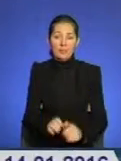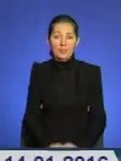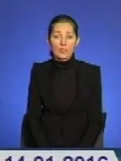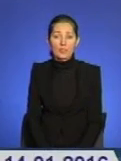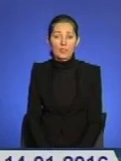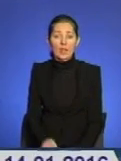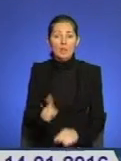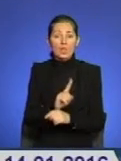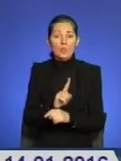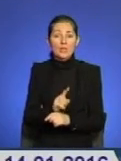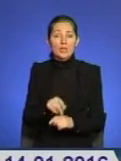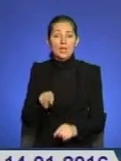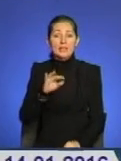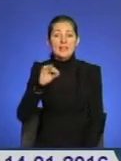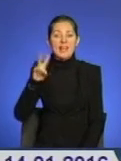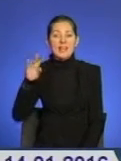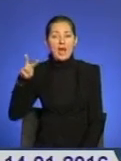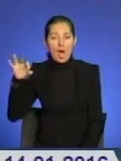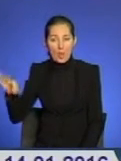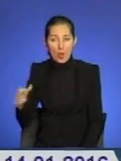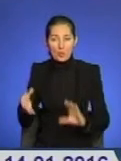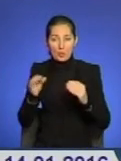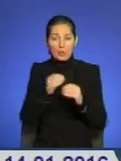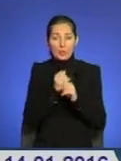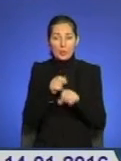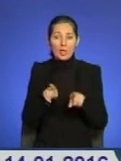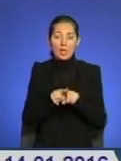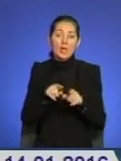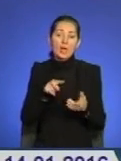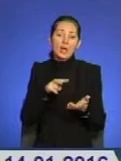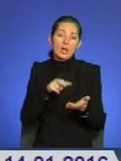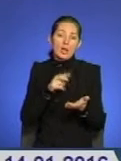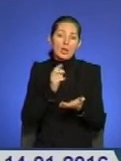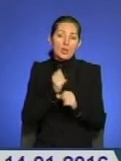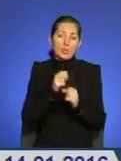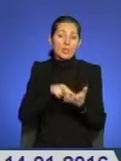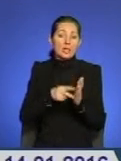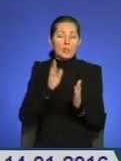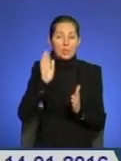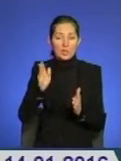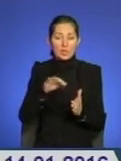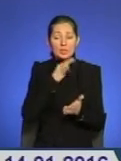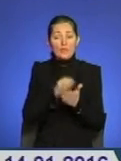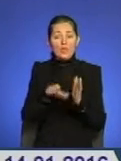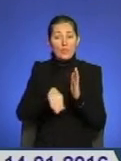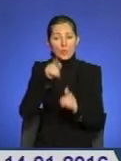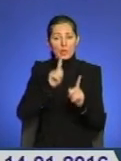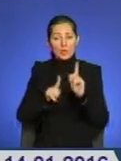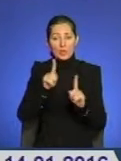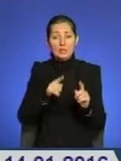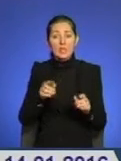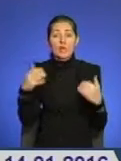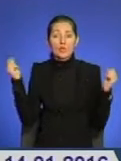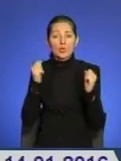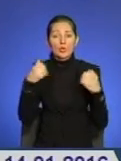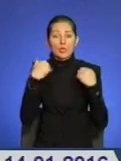Тернопільські динамівці підсумували зроблене та окреслили плани на майбутнє. Звітно виборча конференція обласної організації фізкультурно-спортивного товариства